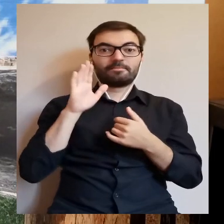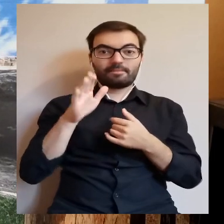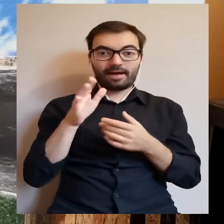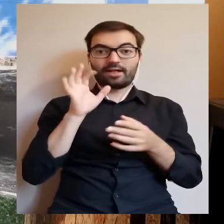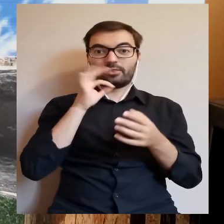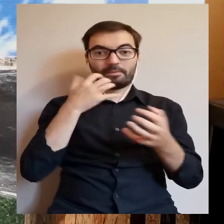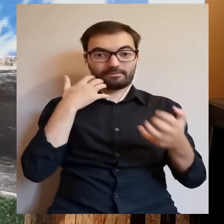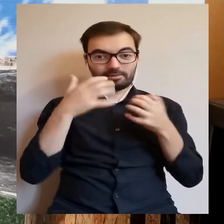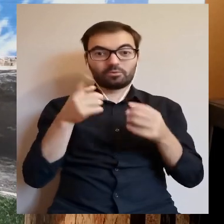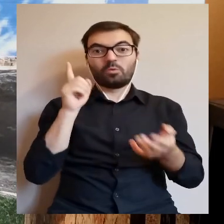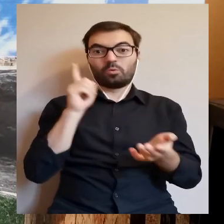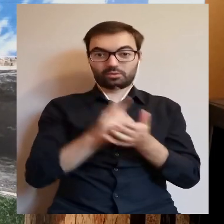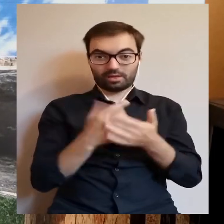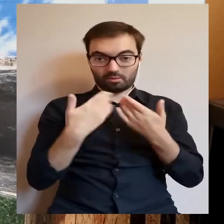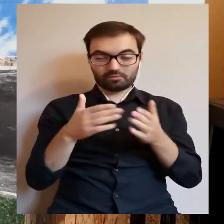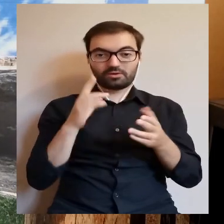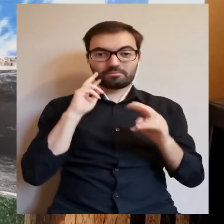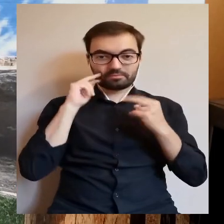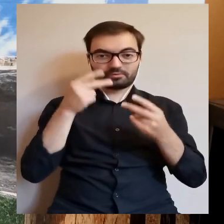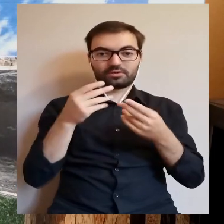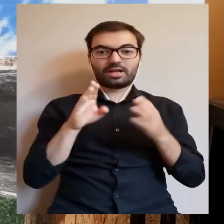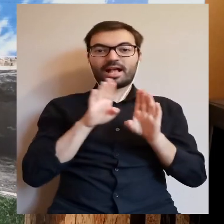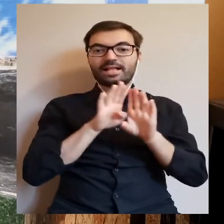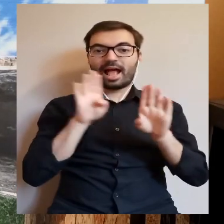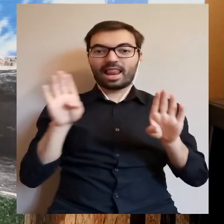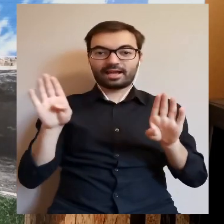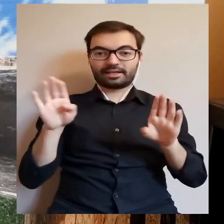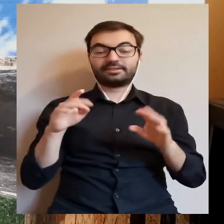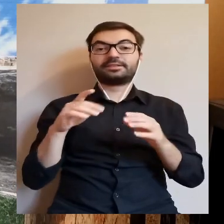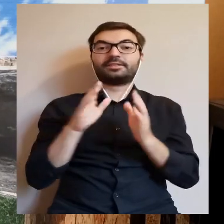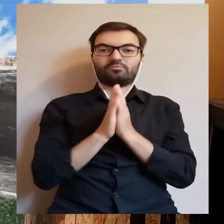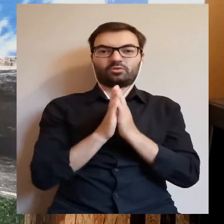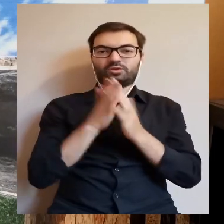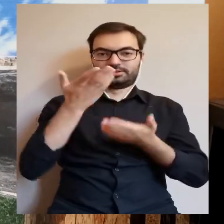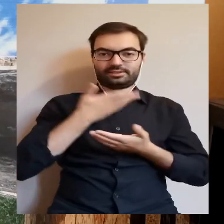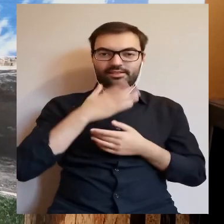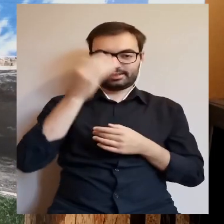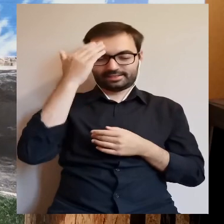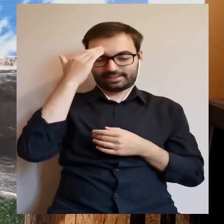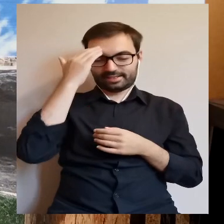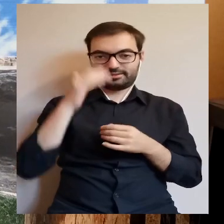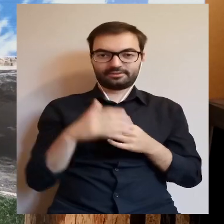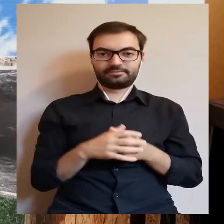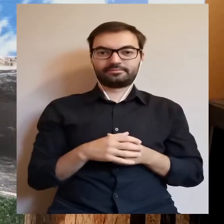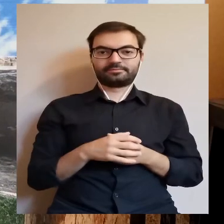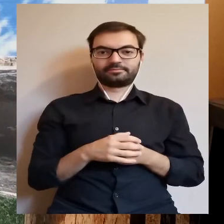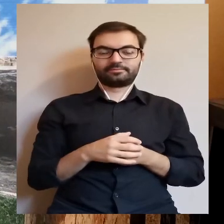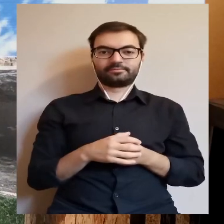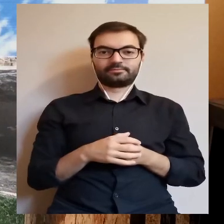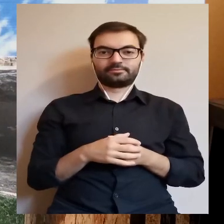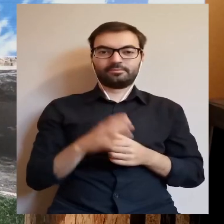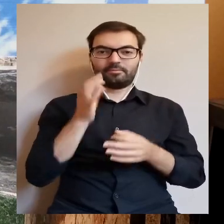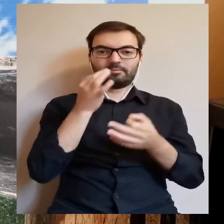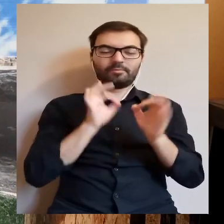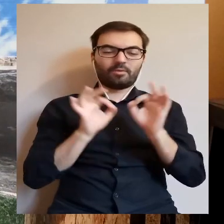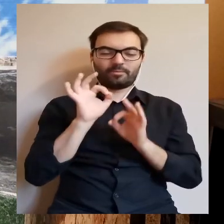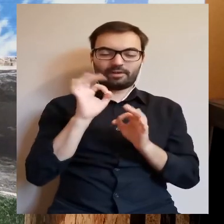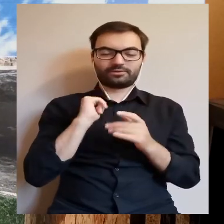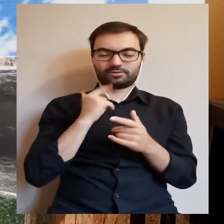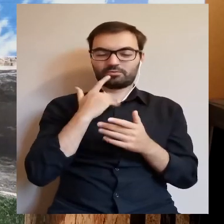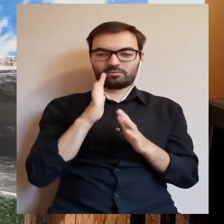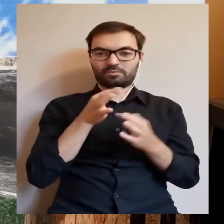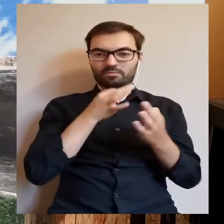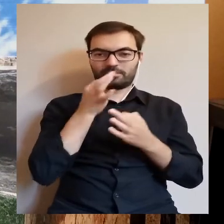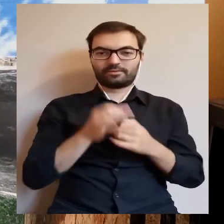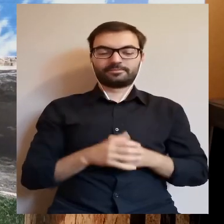Państwo inne, dobre informacje na ten temat, to bardzo proszę, by tę moją wiedzę poszerzyć i sprostować